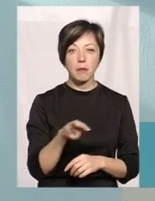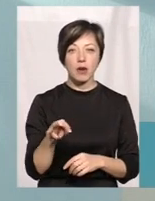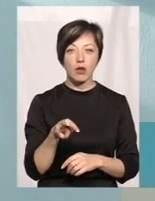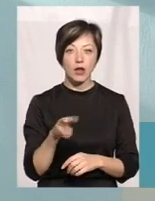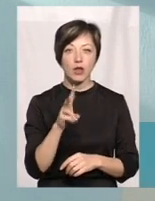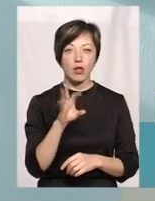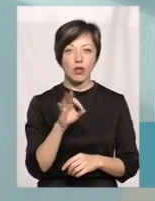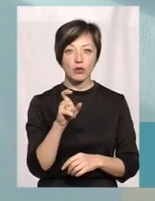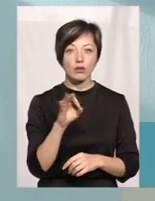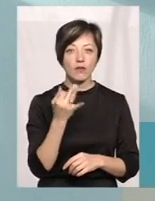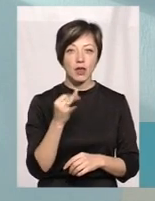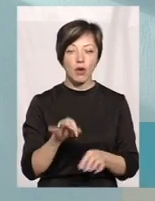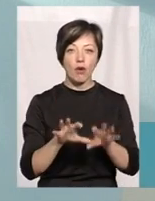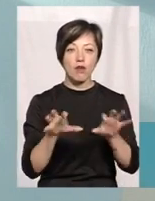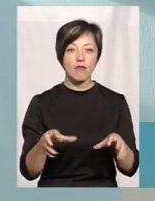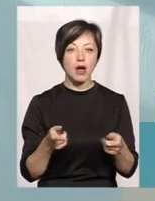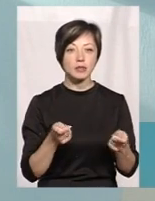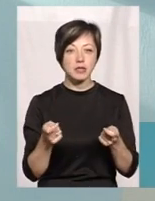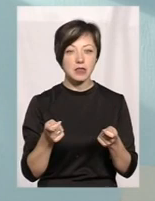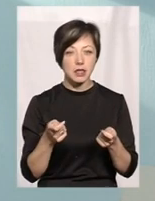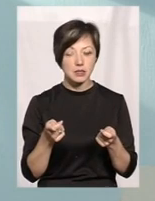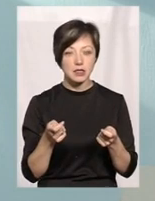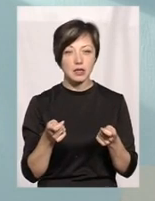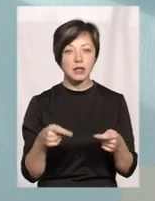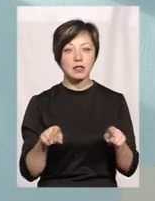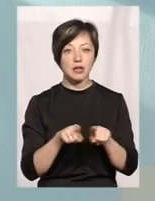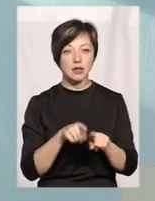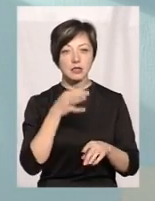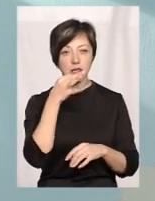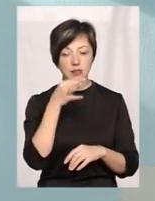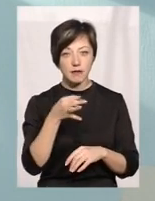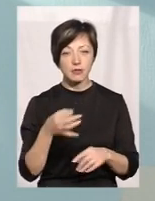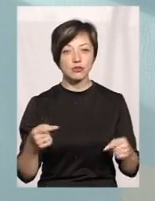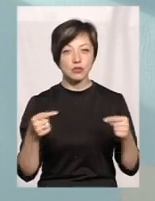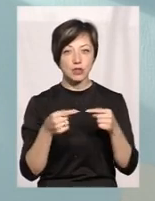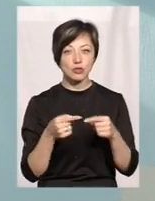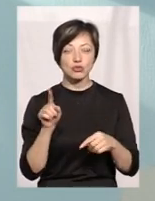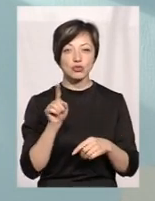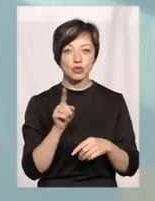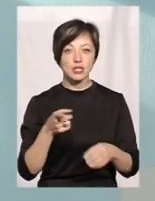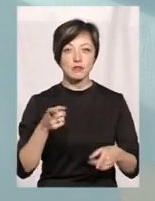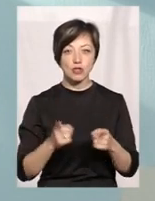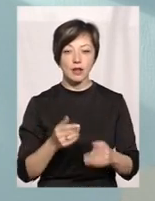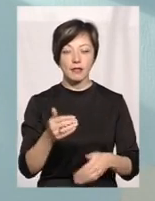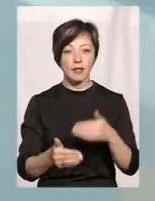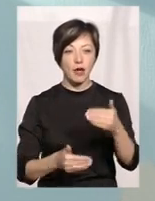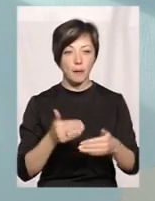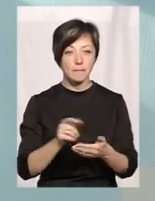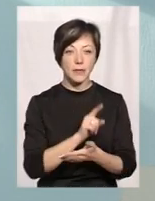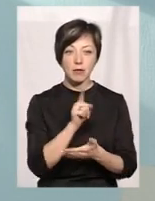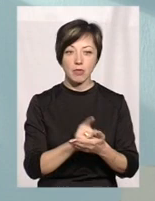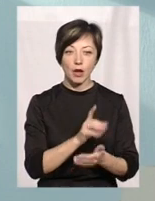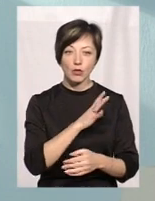лозовий голова адміністрації, він так і сказав, значить, що, звичайно, темпи мають бути,